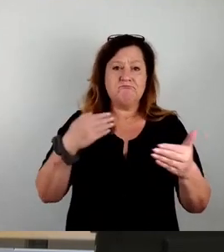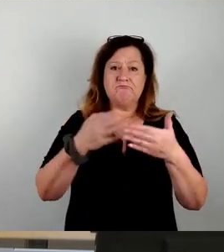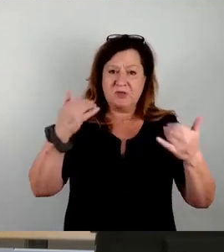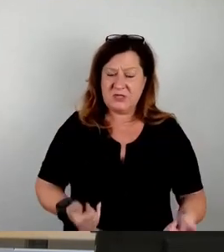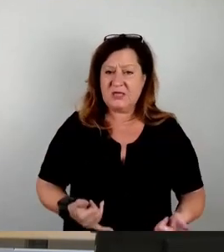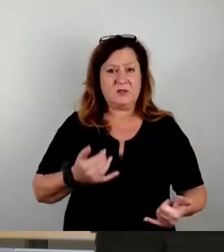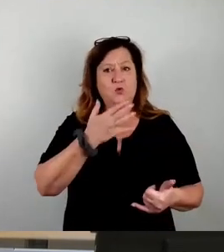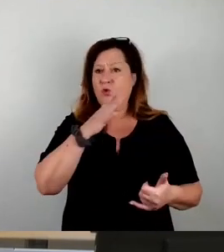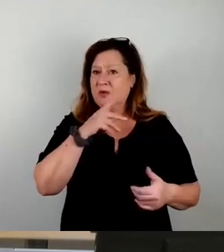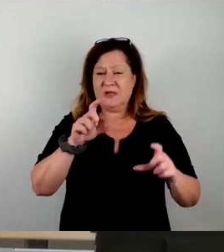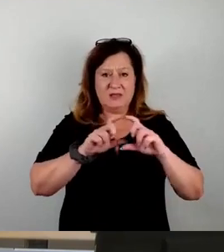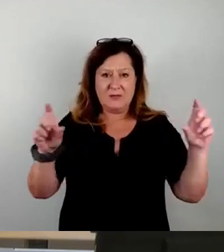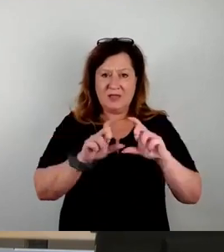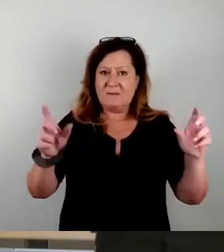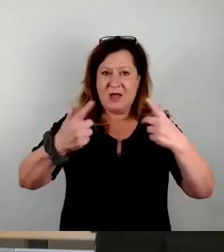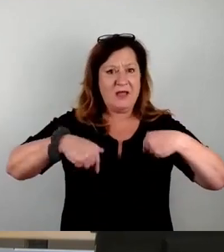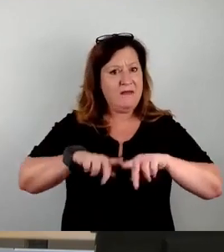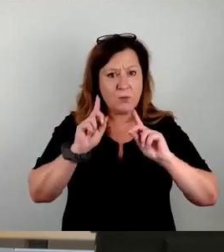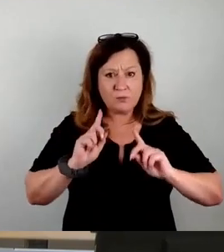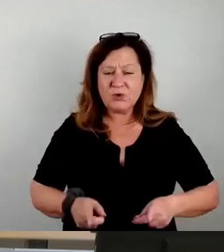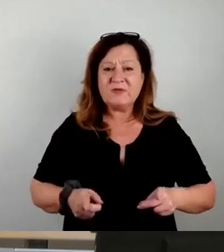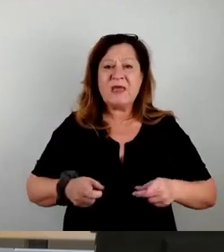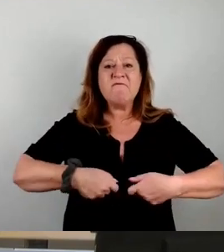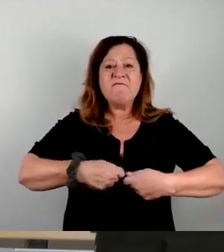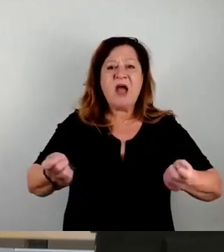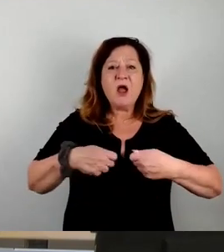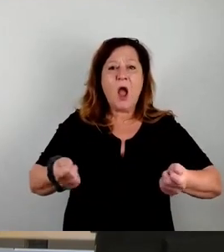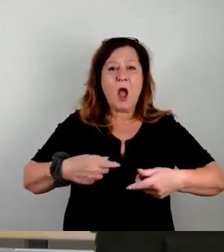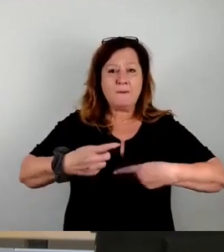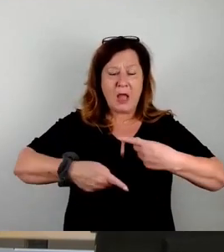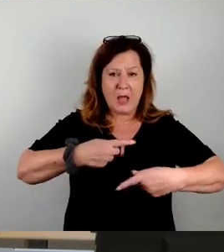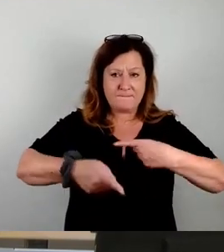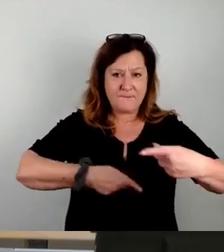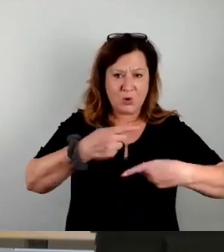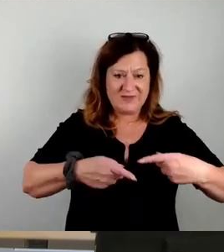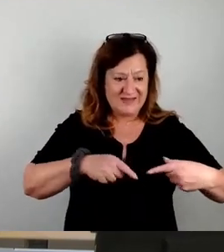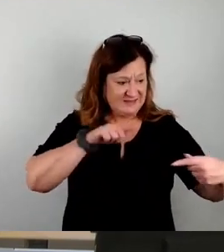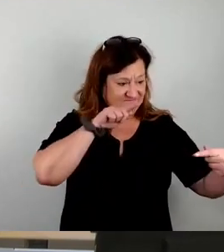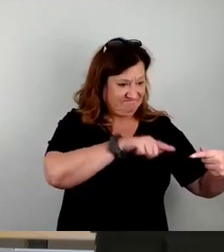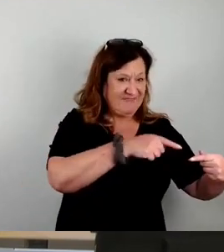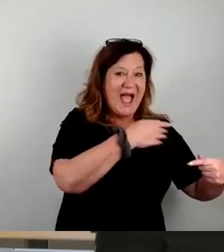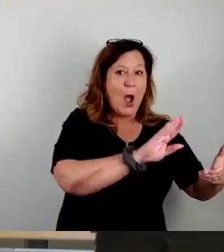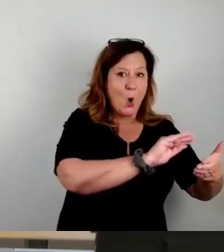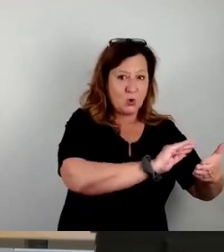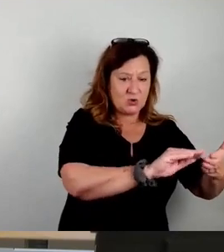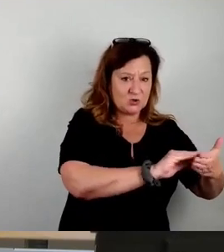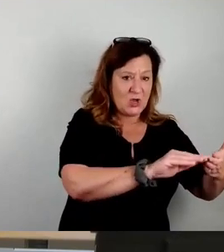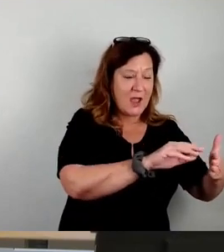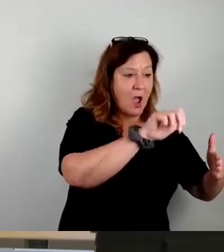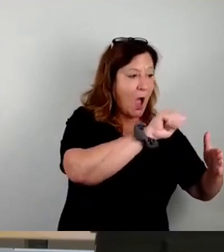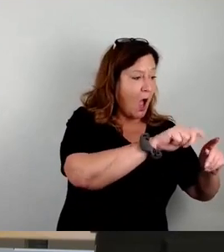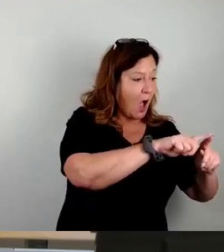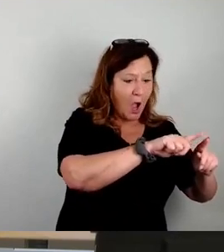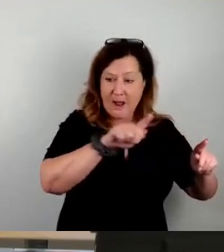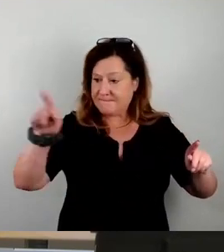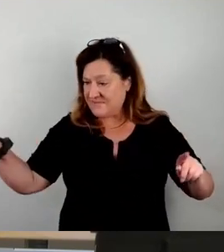Wir müssen den Vergabeprozess von der Ausschreibung von A bis zur Vergabe bis